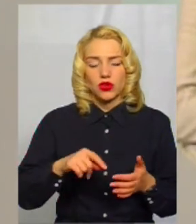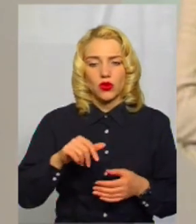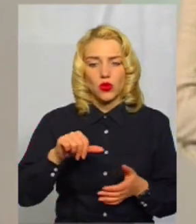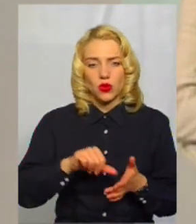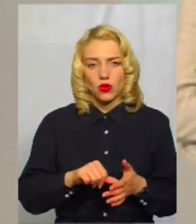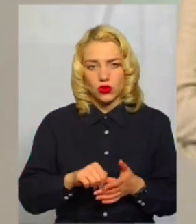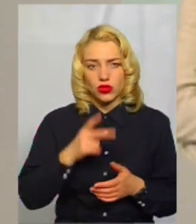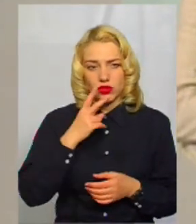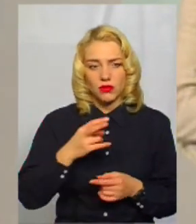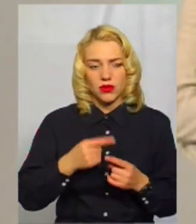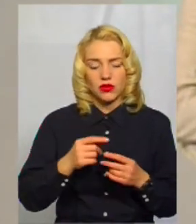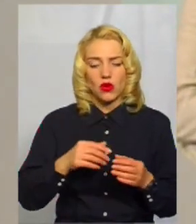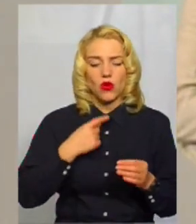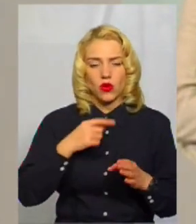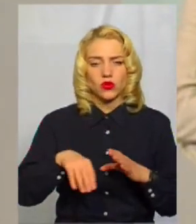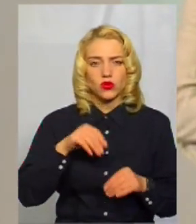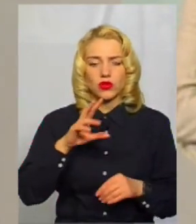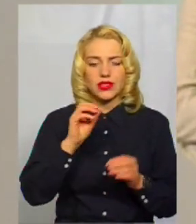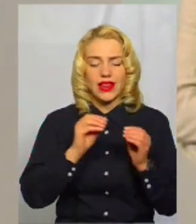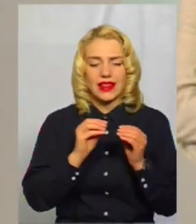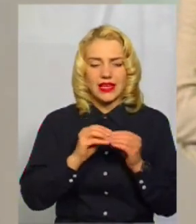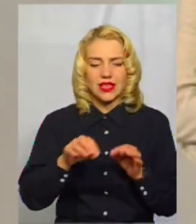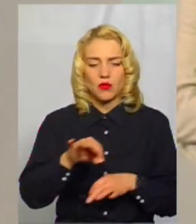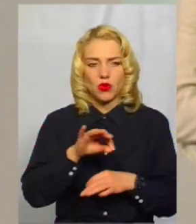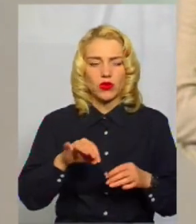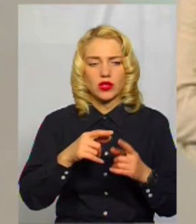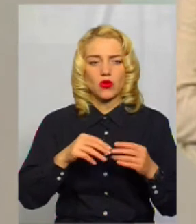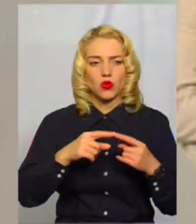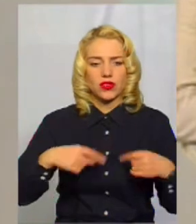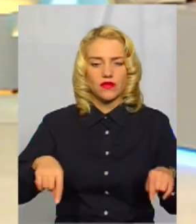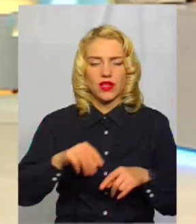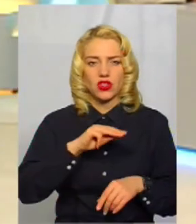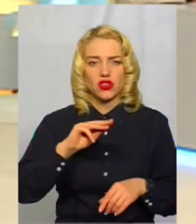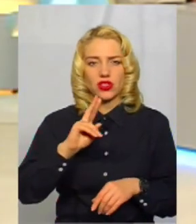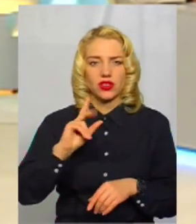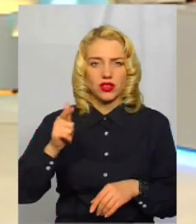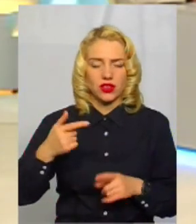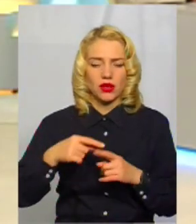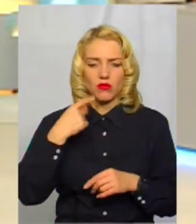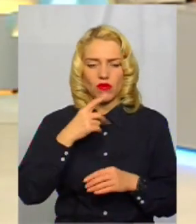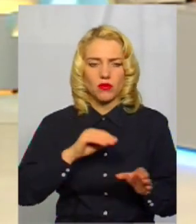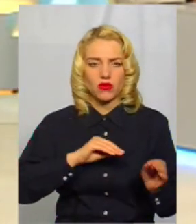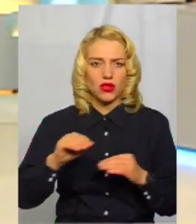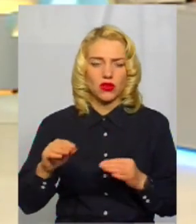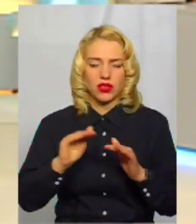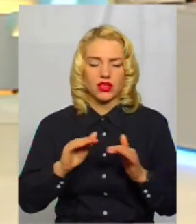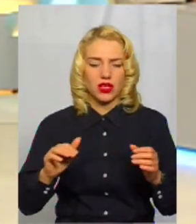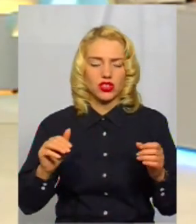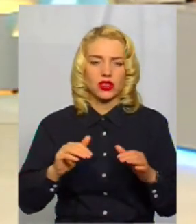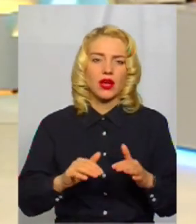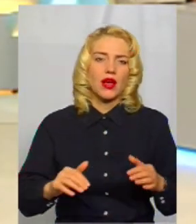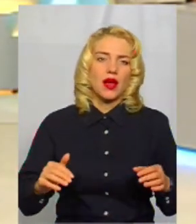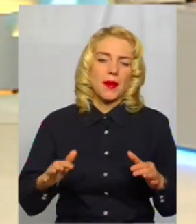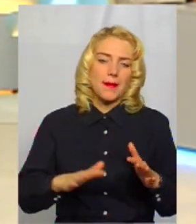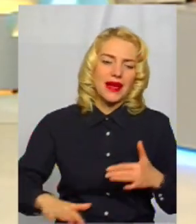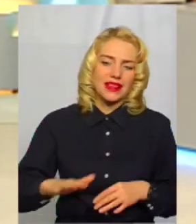голосують за 10 проєктів у сфері житлово-комунального господарства. Там мова йде про встановлення дитячих майданчиків, спортивних